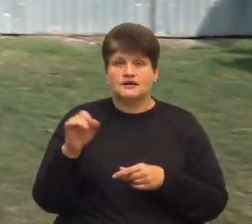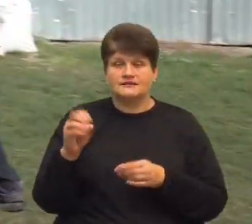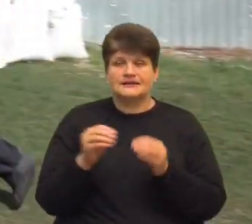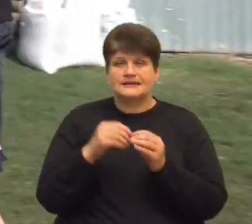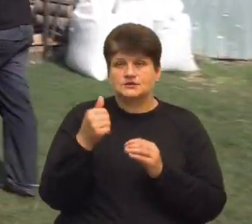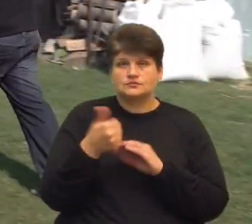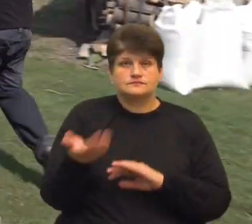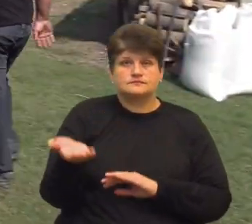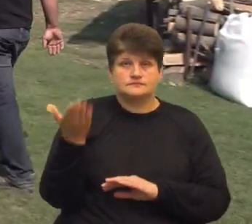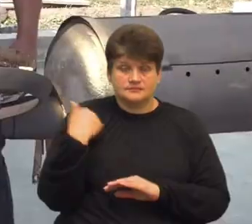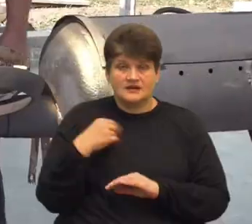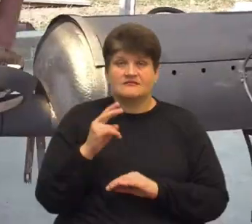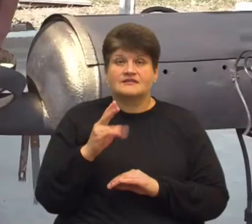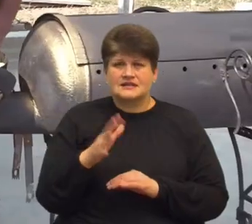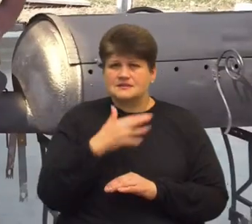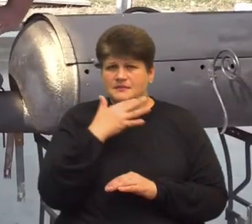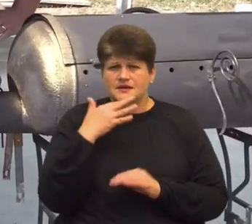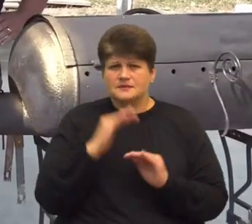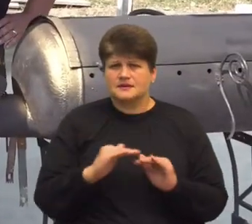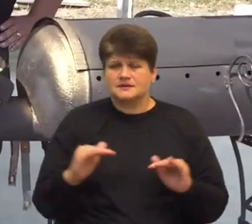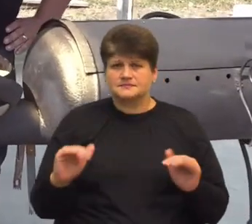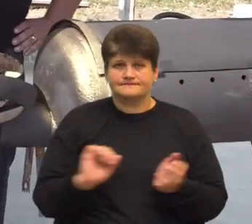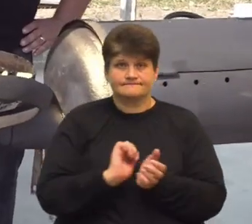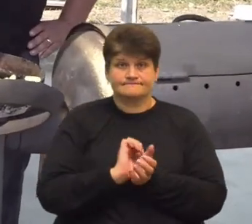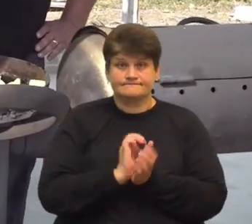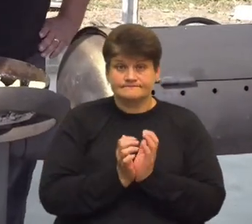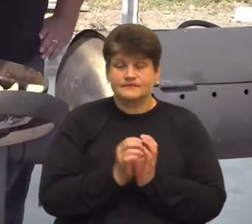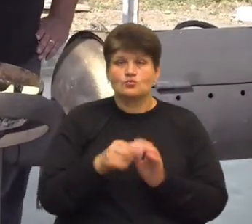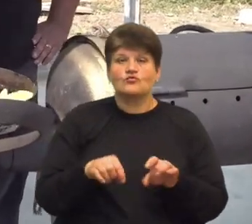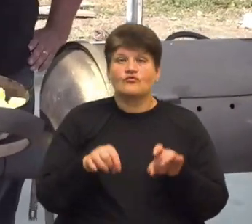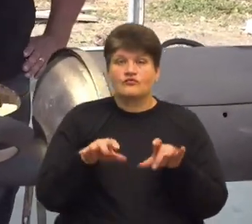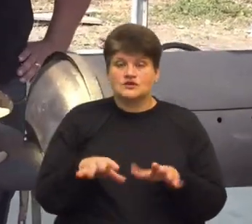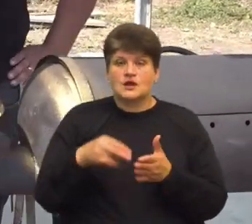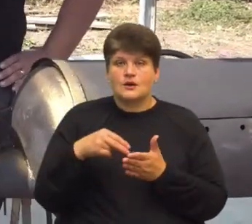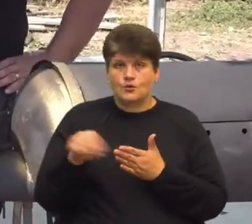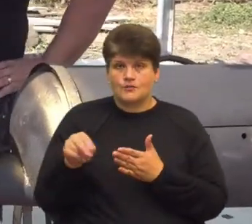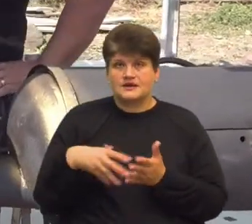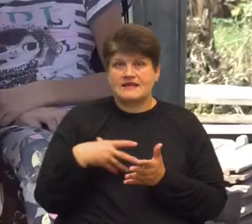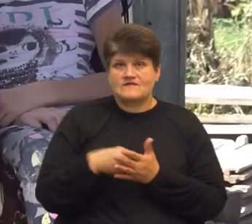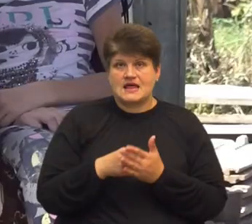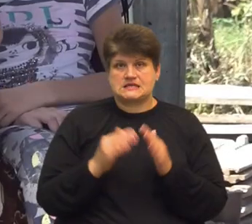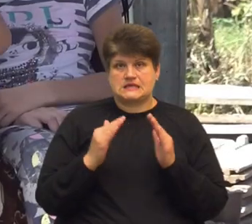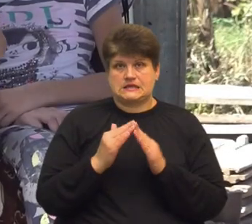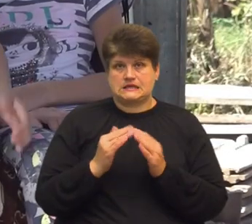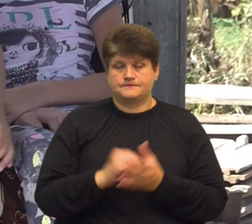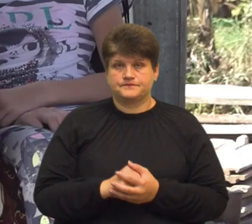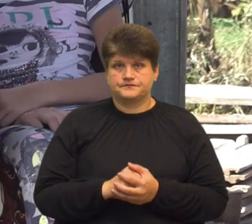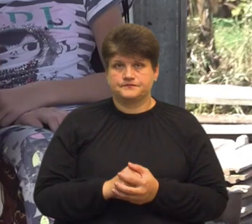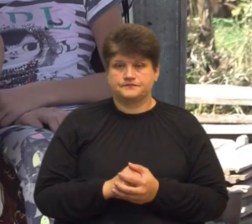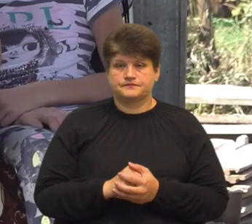Розповідають, в квартирі з багатьма дітьми стало затісно, тому вирішили купити власний дім. Нам